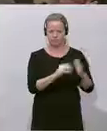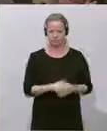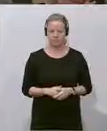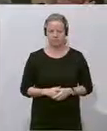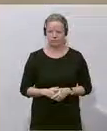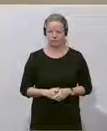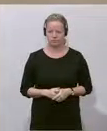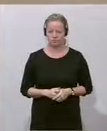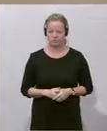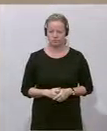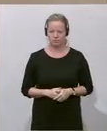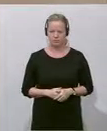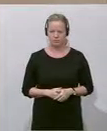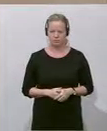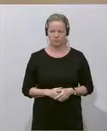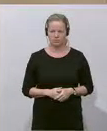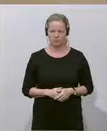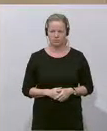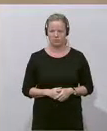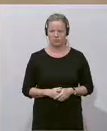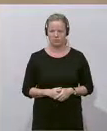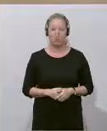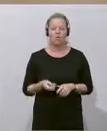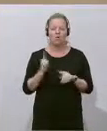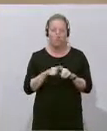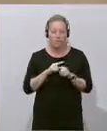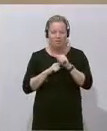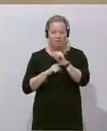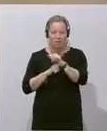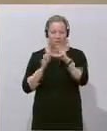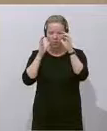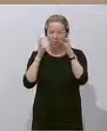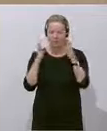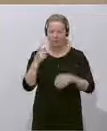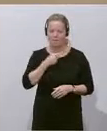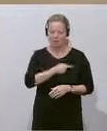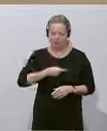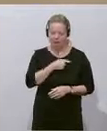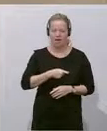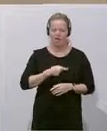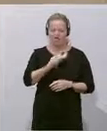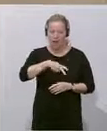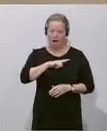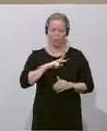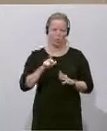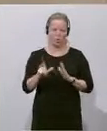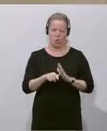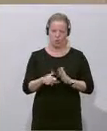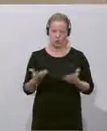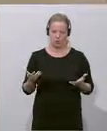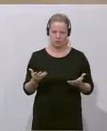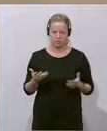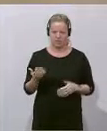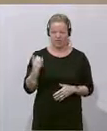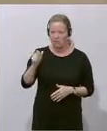Und es ist die Partei der Verantwortungslosigkeit. Wenn jemand binnen 17 Monaten